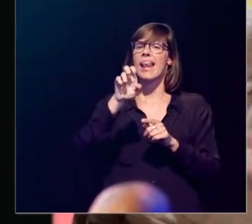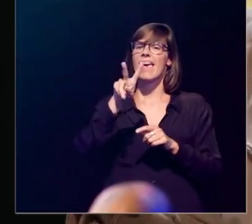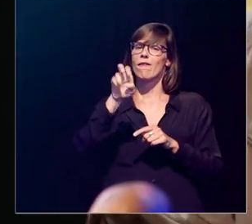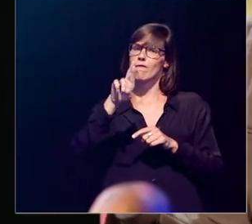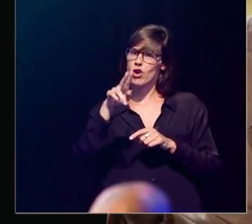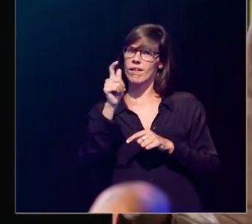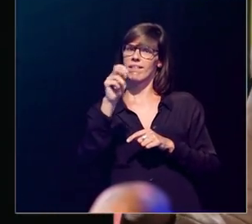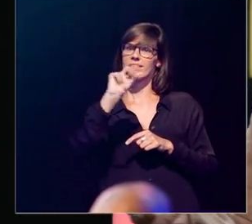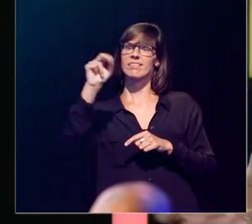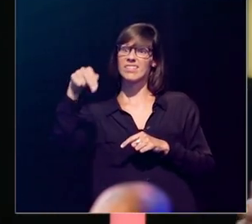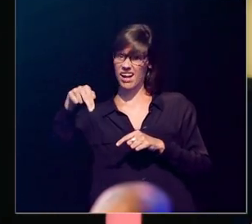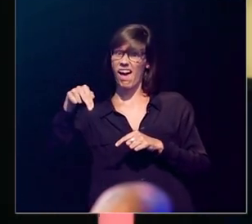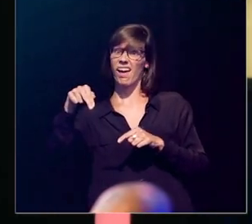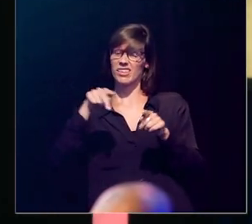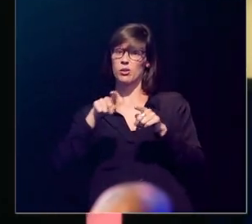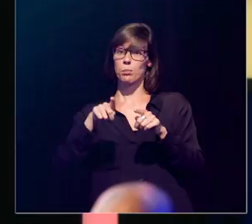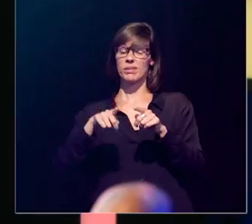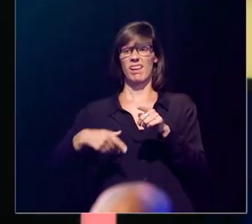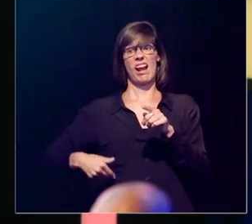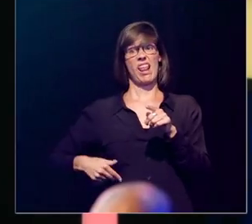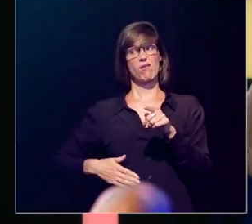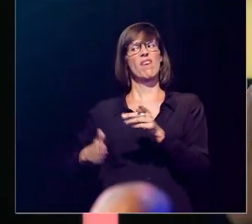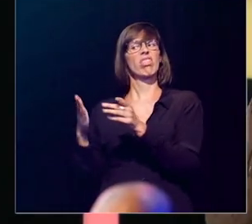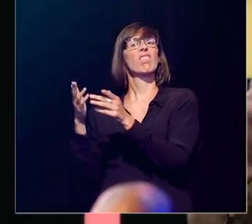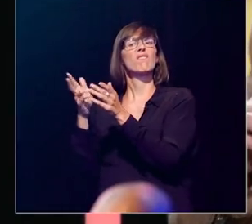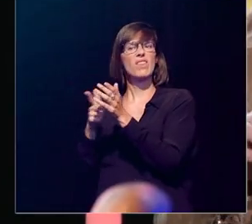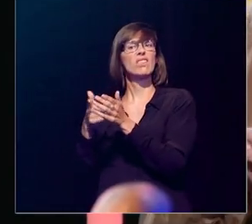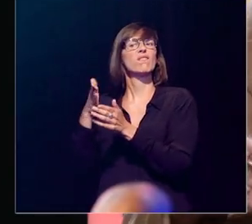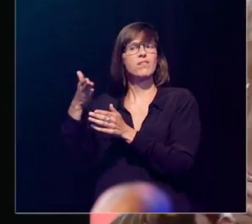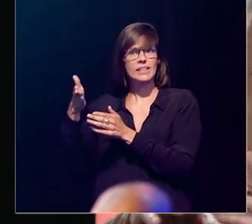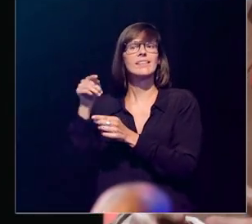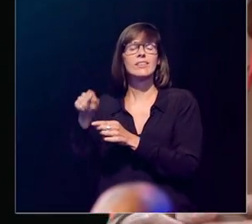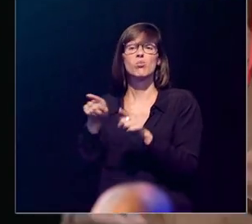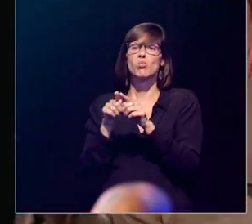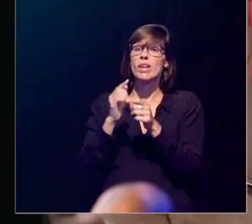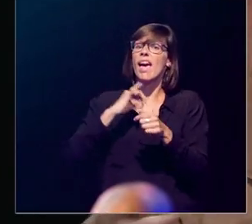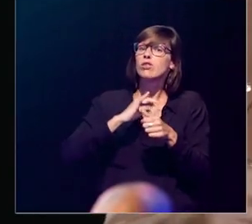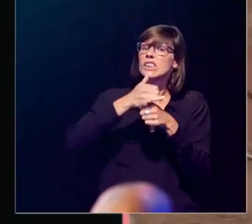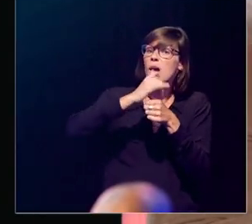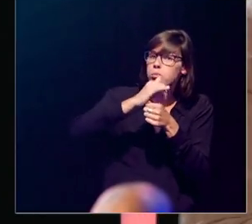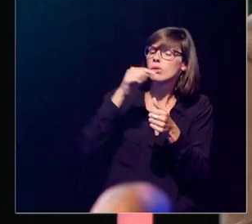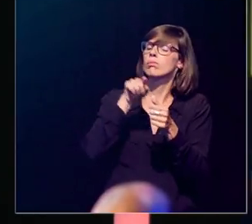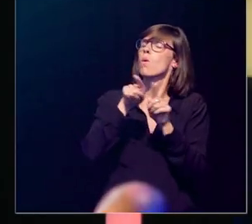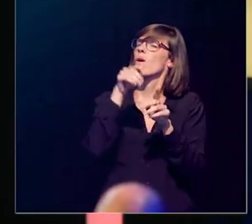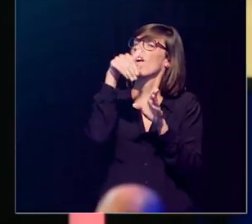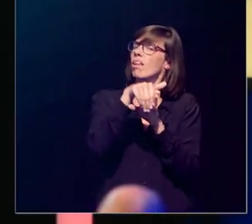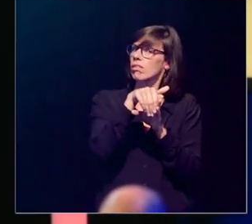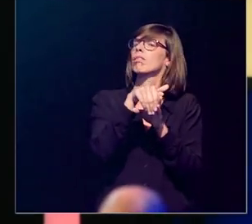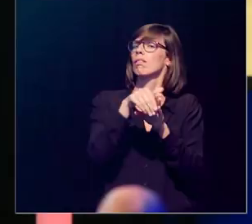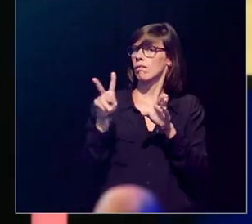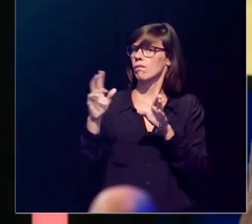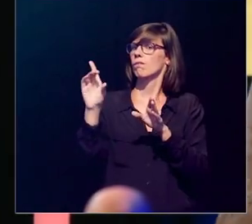Dat is gemaakt uit de lever van bepaalde vette vissen. Bepaalde champignons bevatten ook vitamine D,